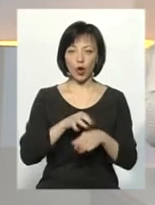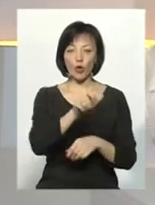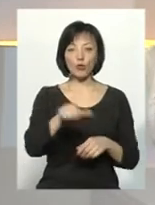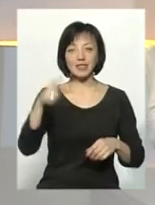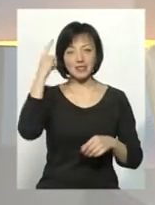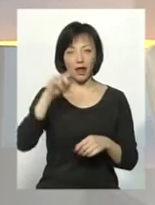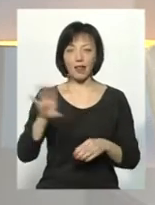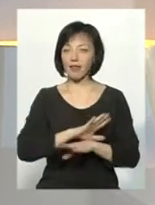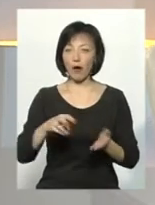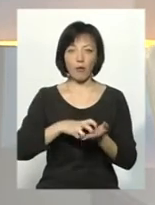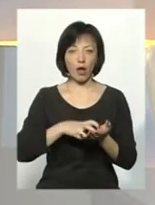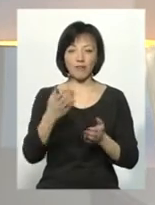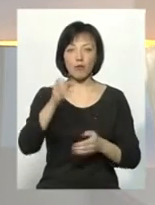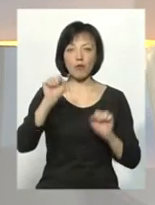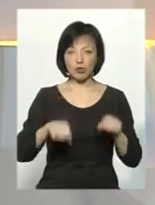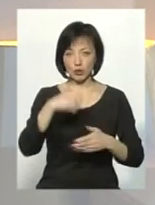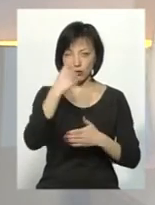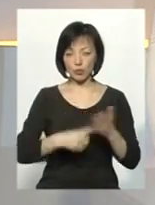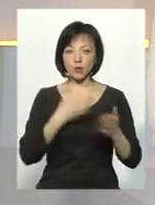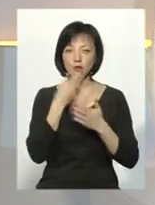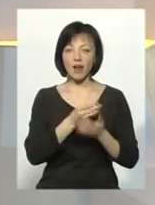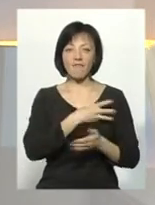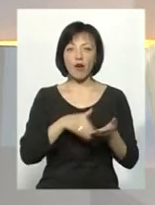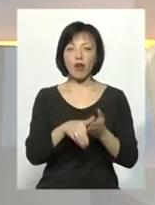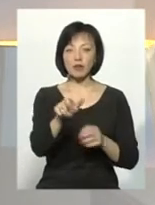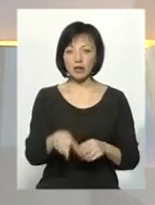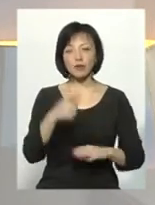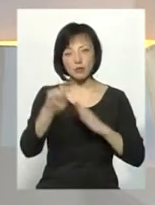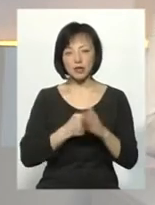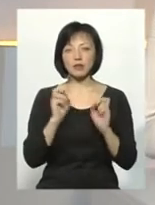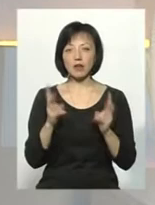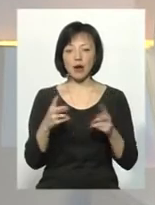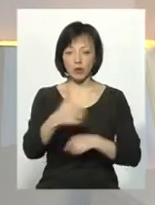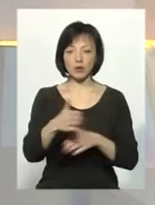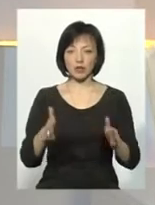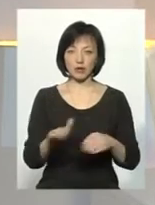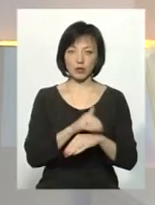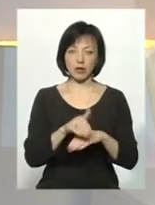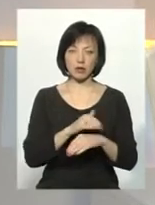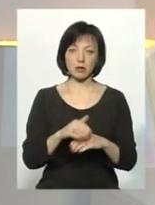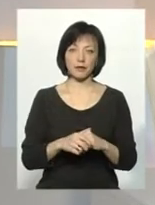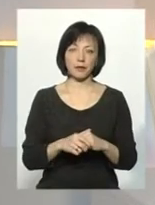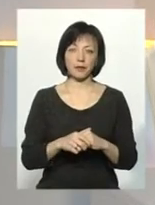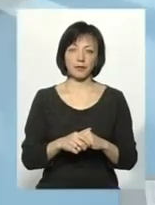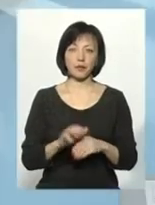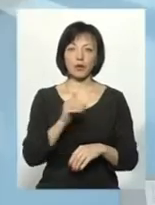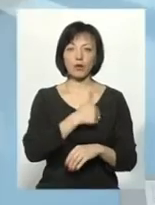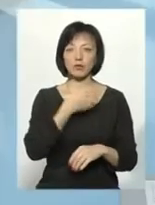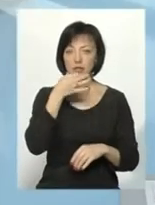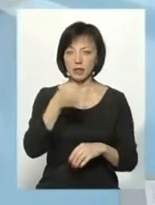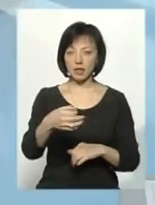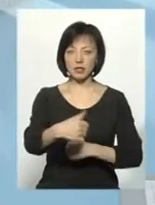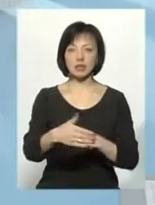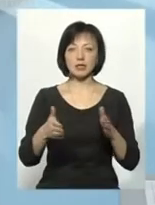знали і не боялись, що вам можна довіряти. Так само про своїх волонтерів, як їх можна розпізнати. І про скриньки, будь ласка. Хочу сказати, що